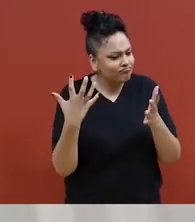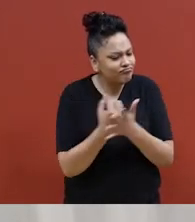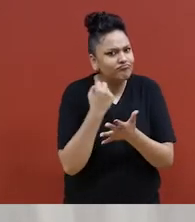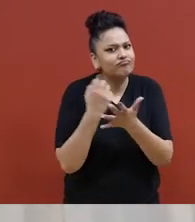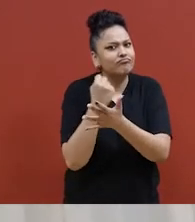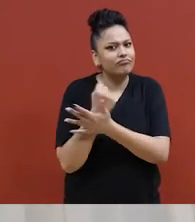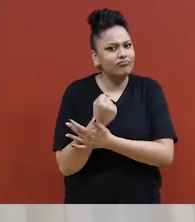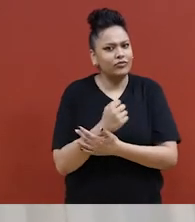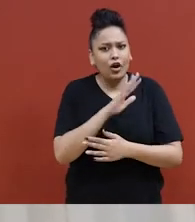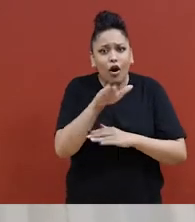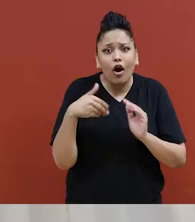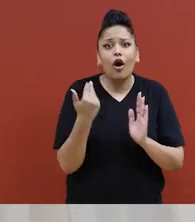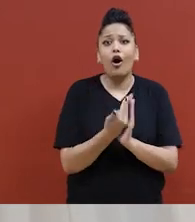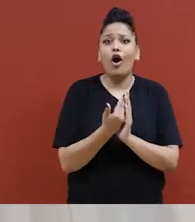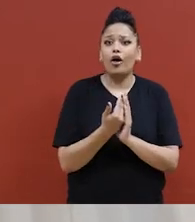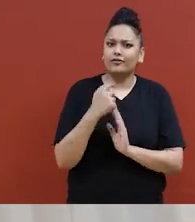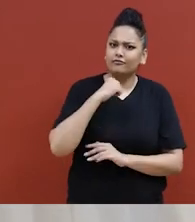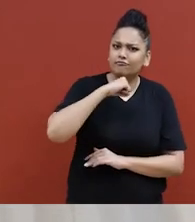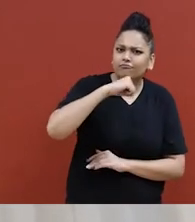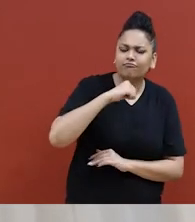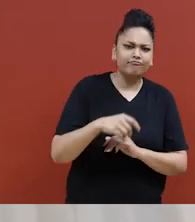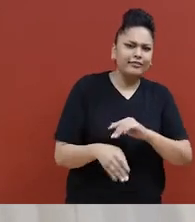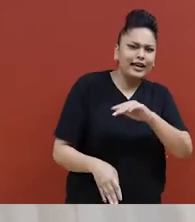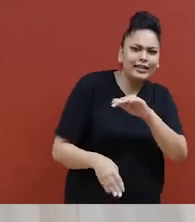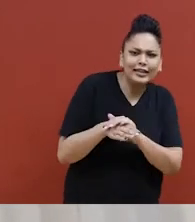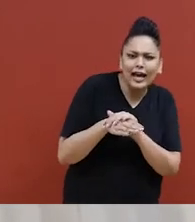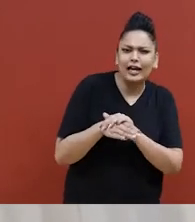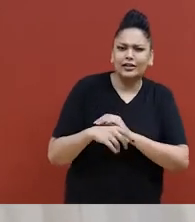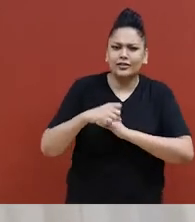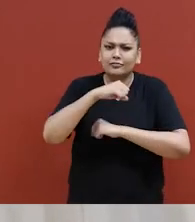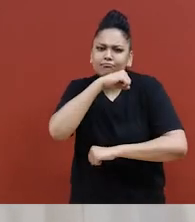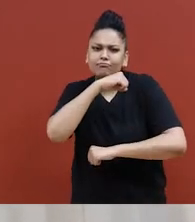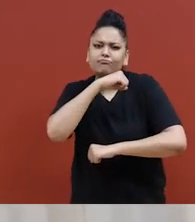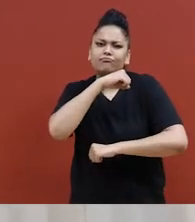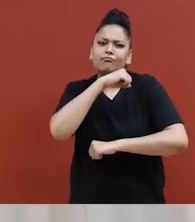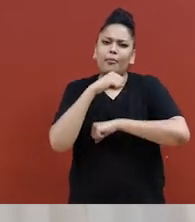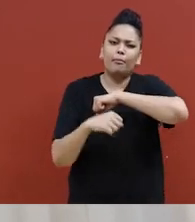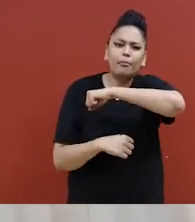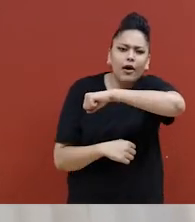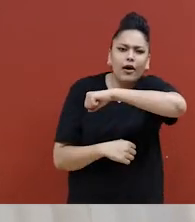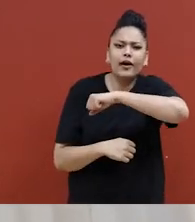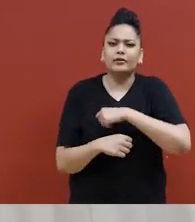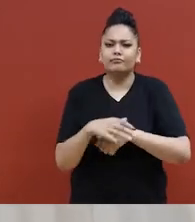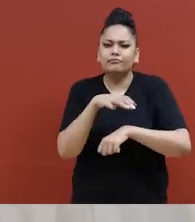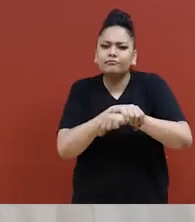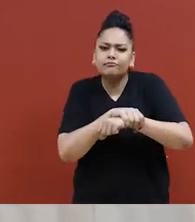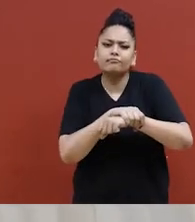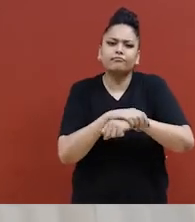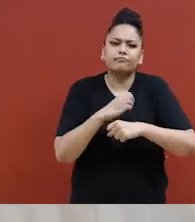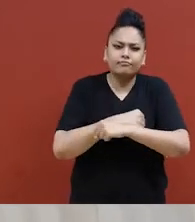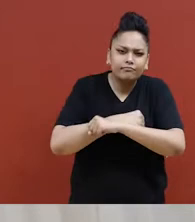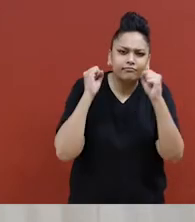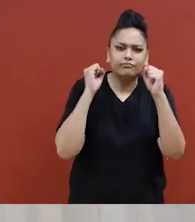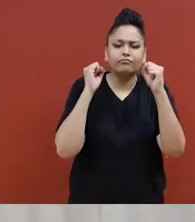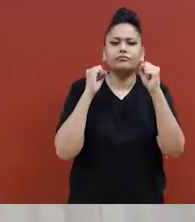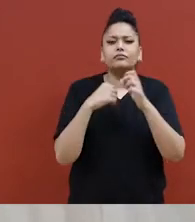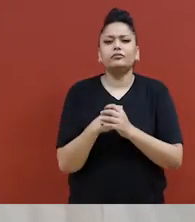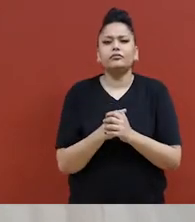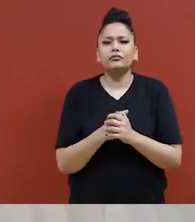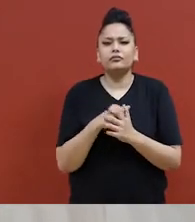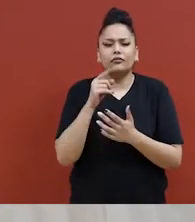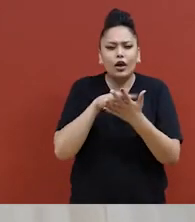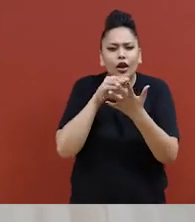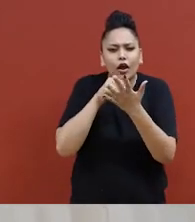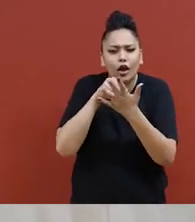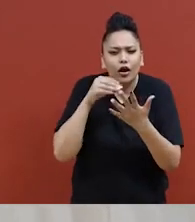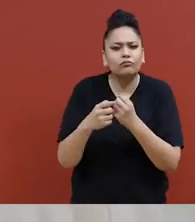Elle a fait tous les coups, tous les blocages, tous les dégagements du poignet, les dégagements d